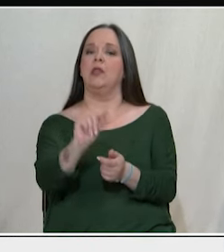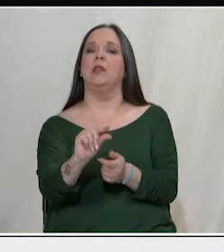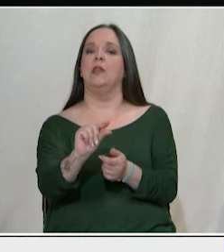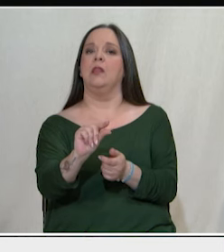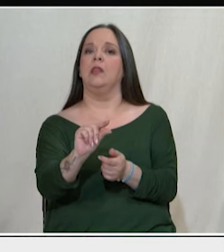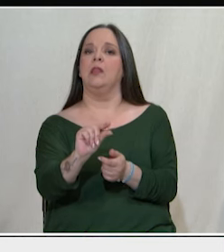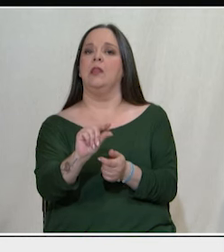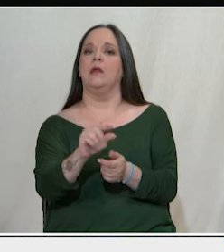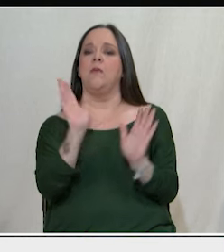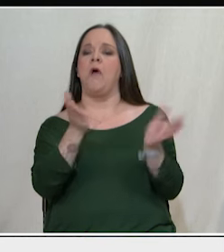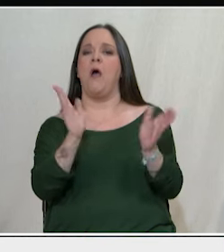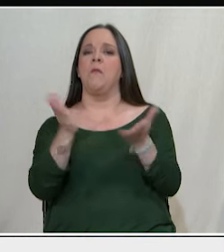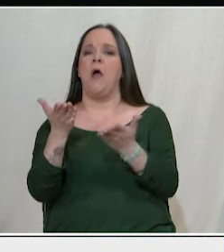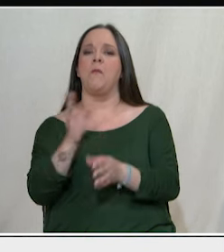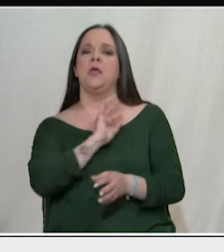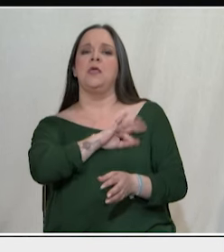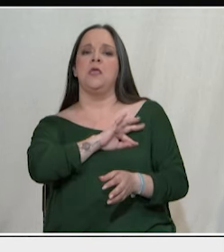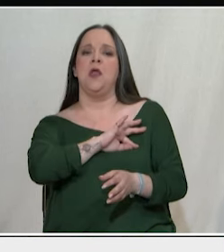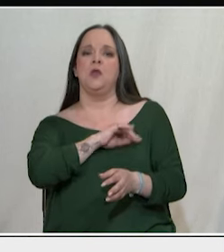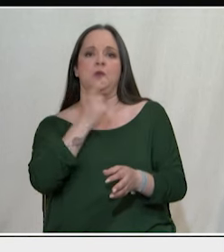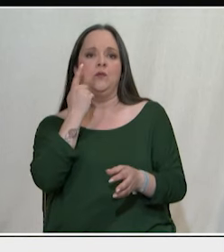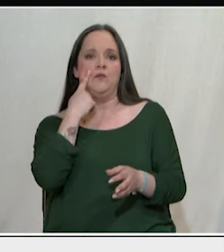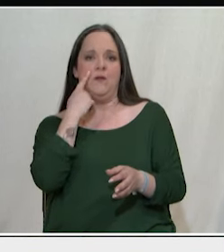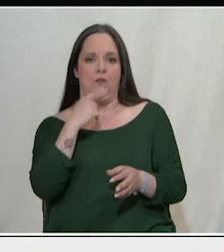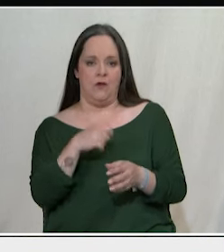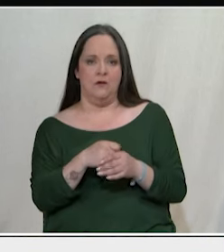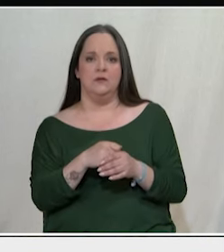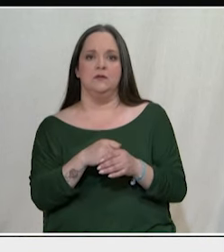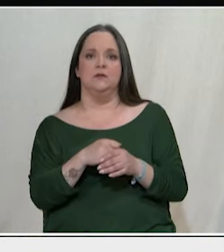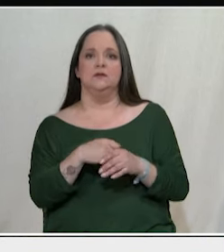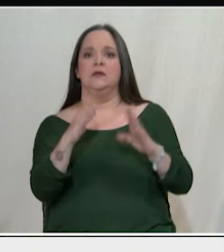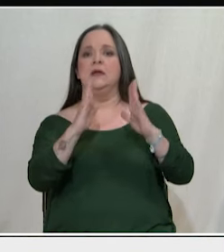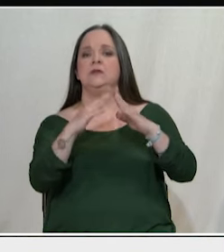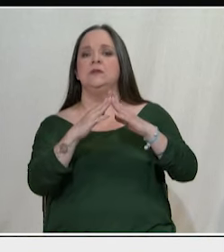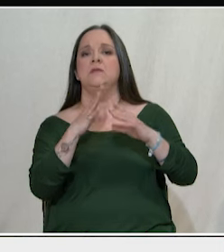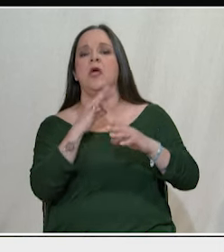βλέπουμε, να γίνεται στα ακίνητα που έχει κάνει τη λαϊκή στέγη μια απρόσιτη πολυτέλεια.